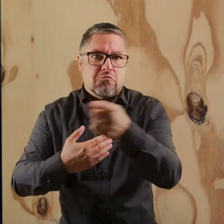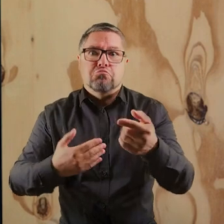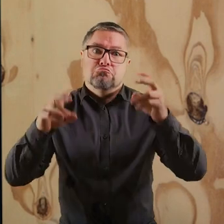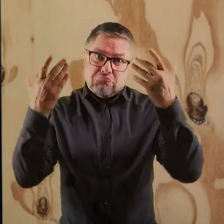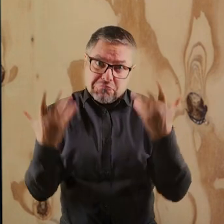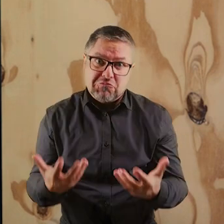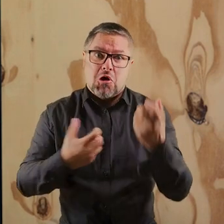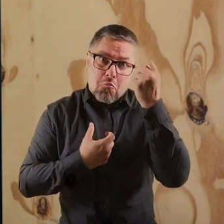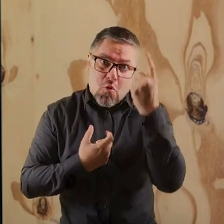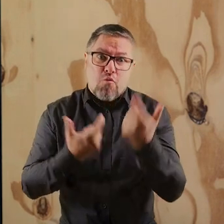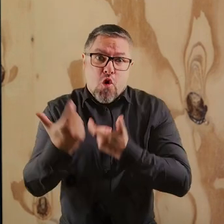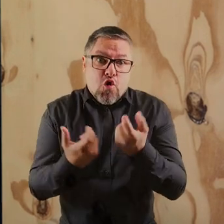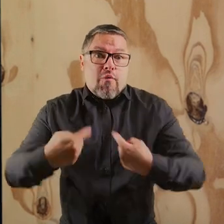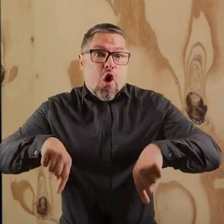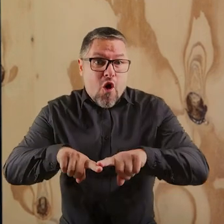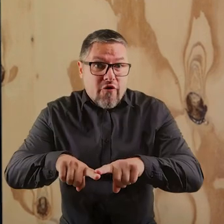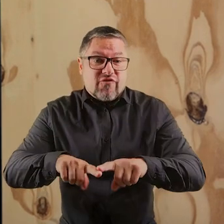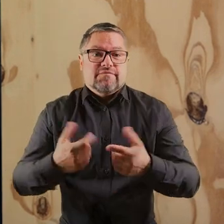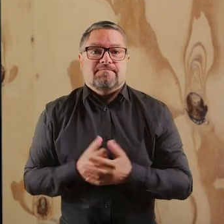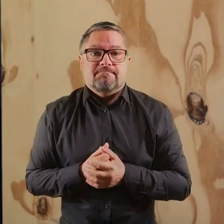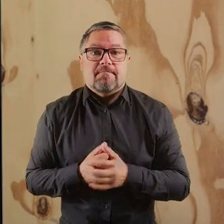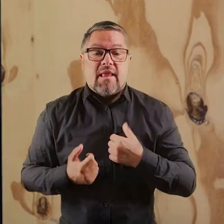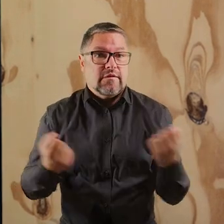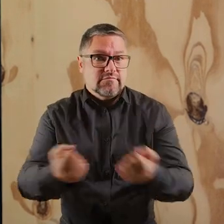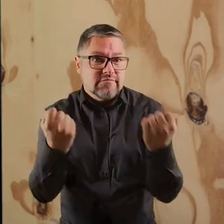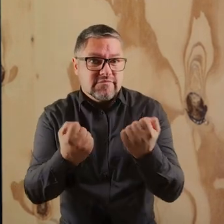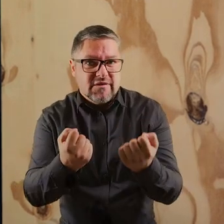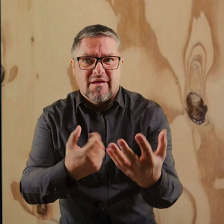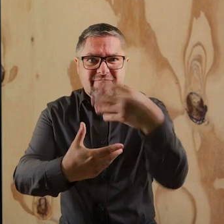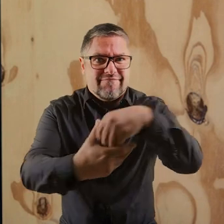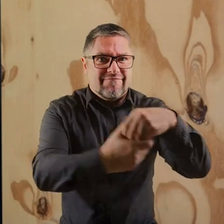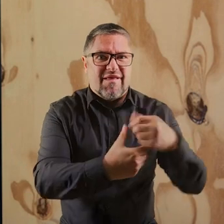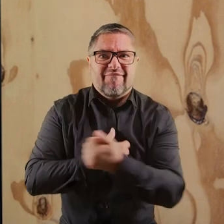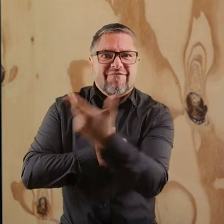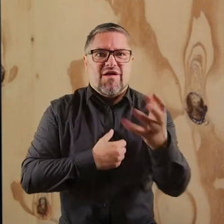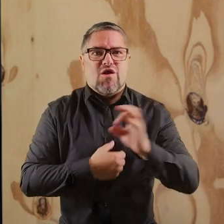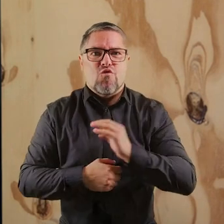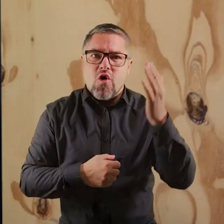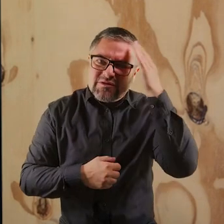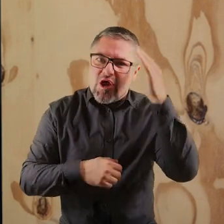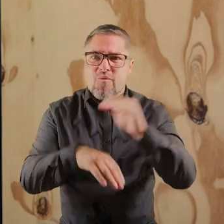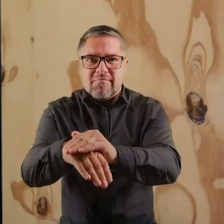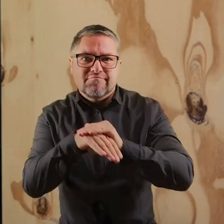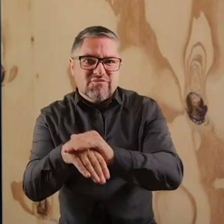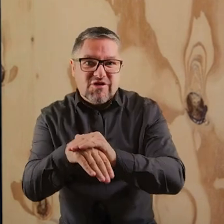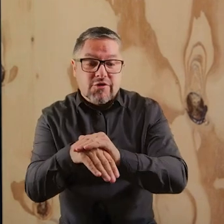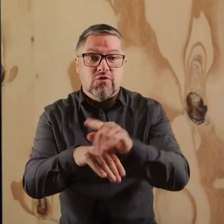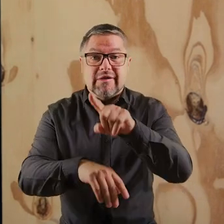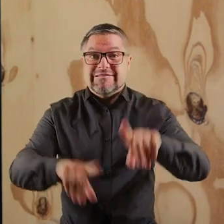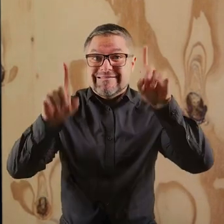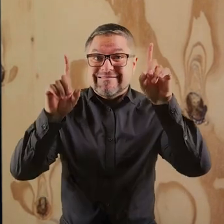takie pomysły realizować, zaangażowałam w to wielu moich przyjaciół, znajomych i zaczęły się